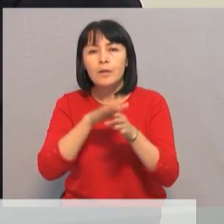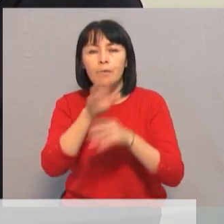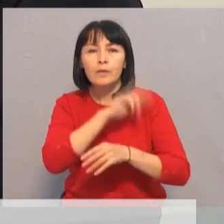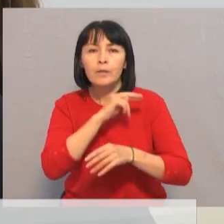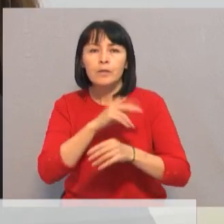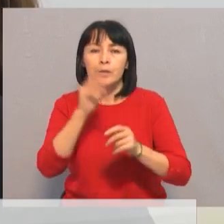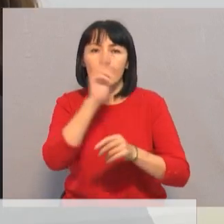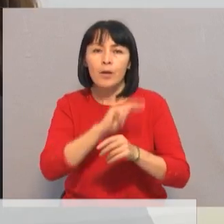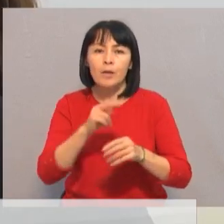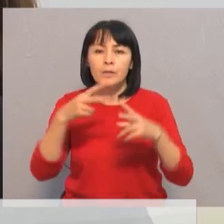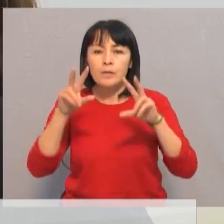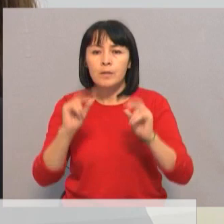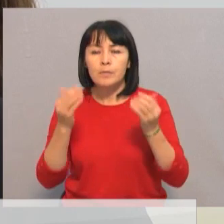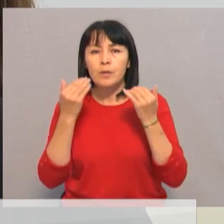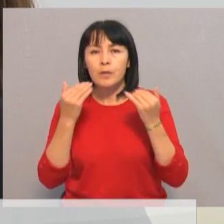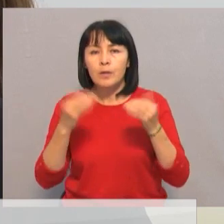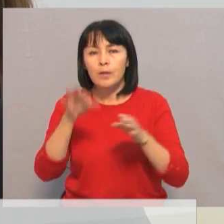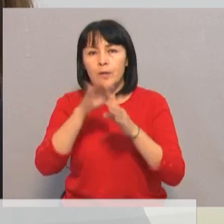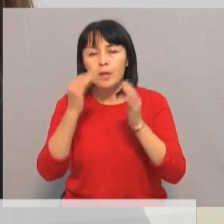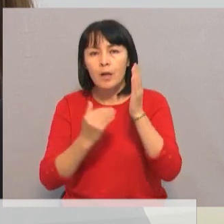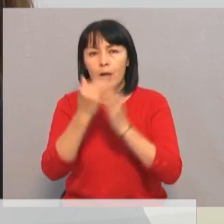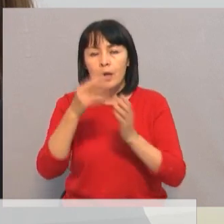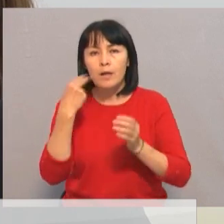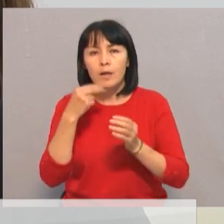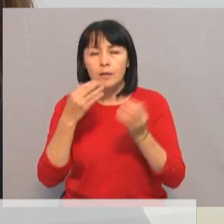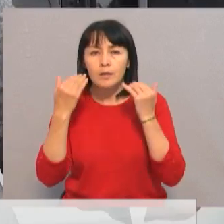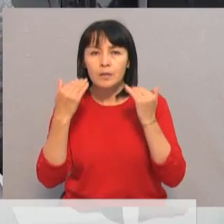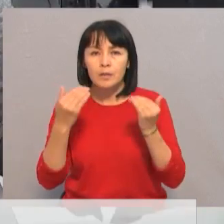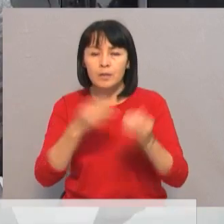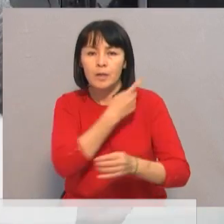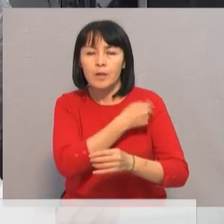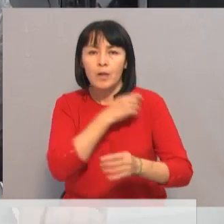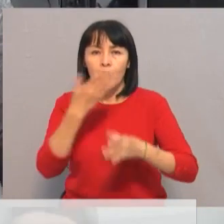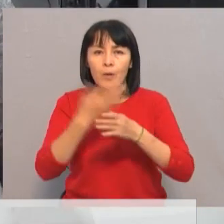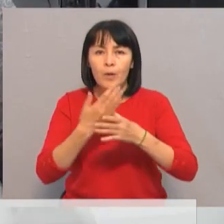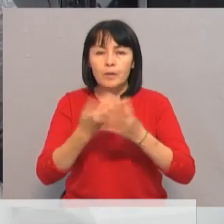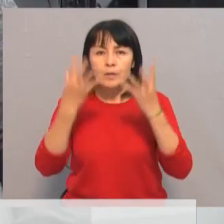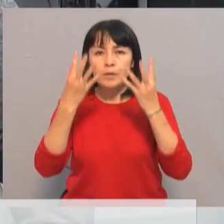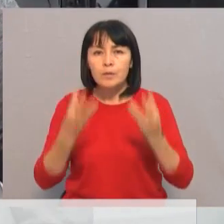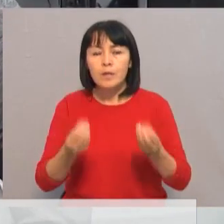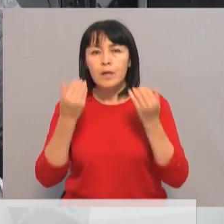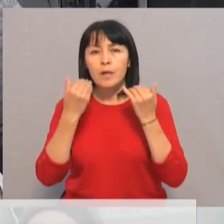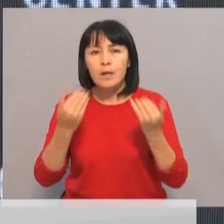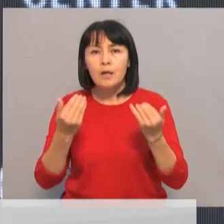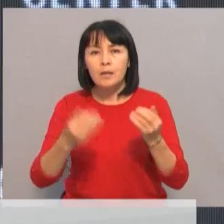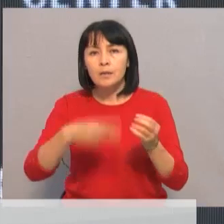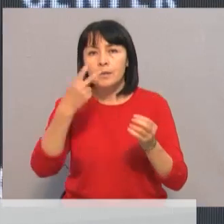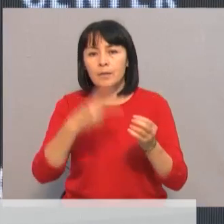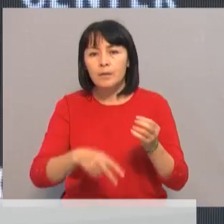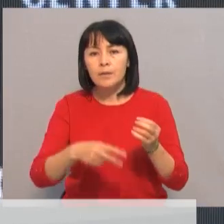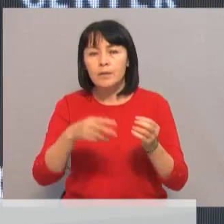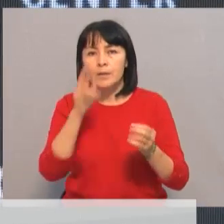работа по обучению специалистов. Кроме того, в целях повышения качества и доступности медицинских услуг на сегодняшний день аккредитованы 20